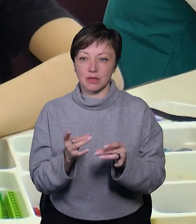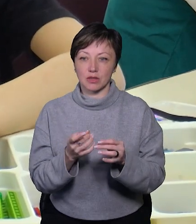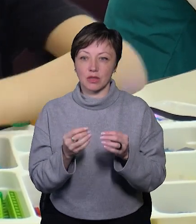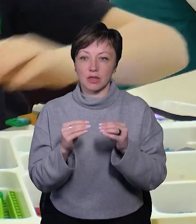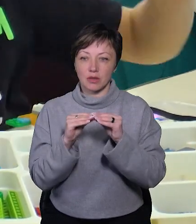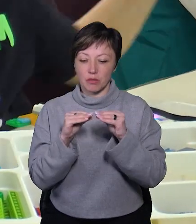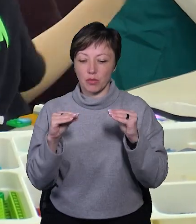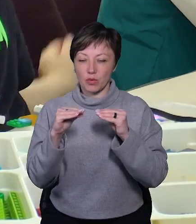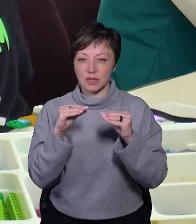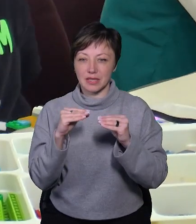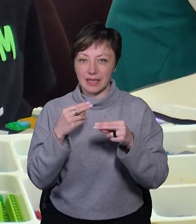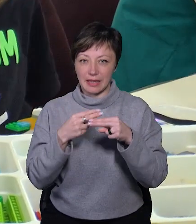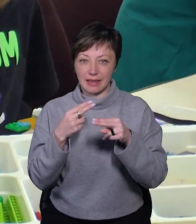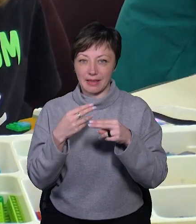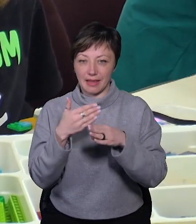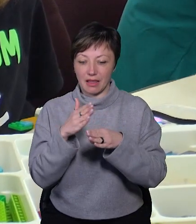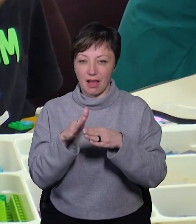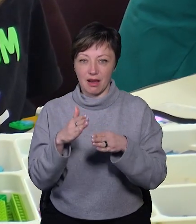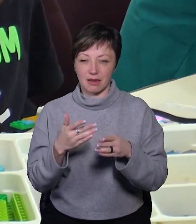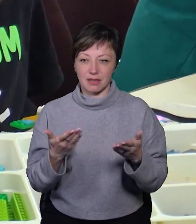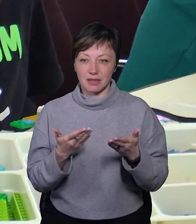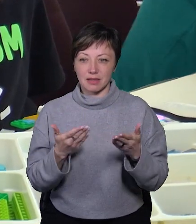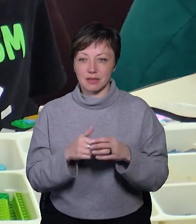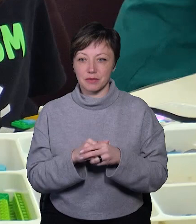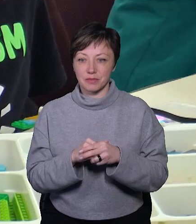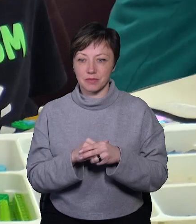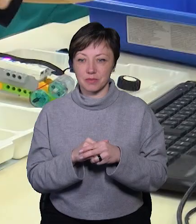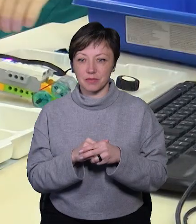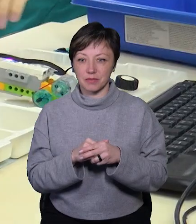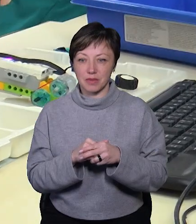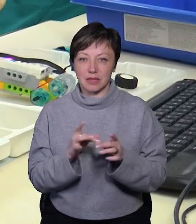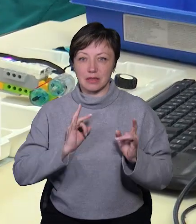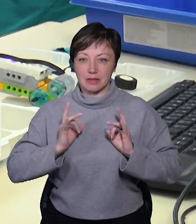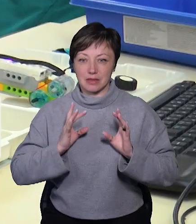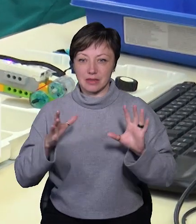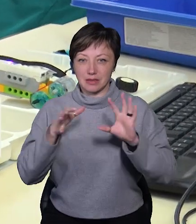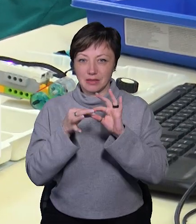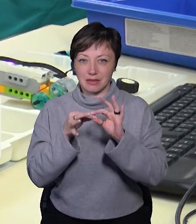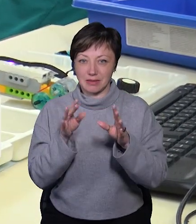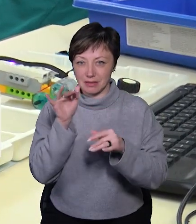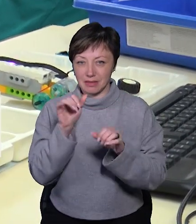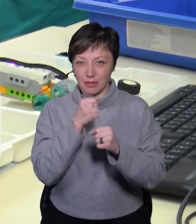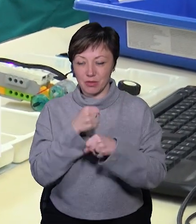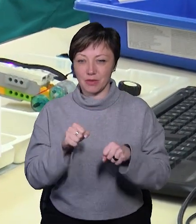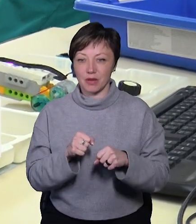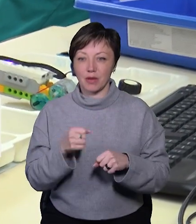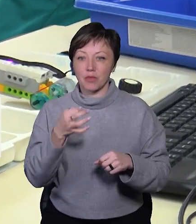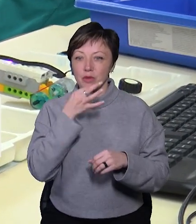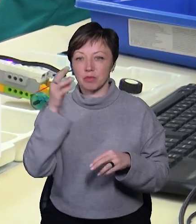плоскі деталі і якщо роздінити мене, це більше. Подобається заняття, воно таке,